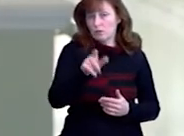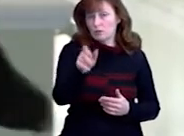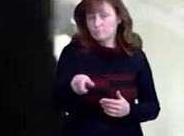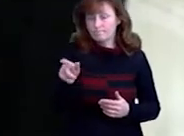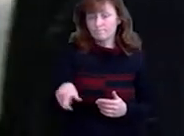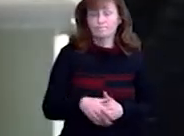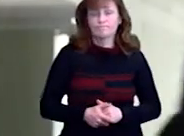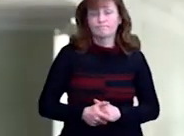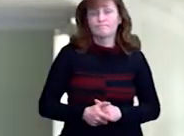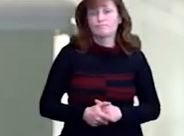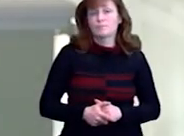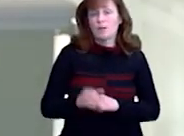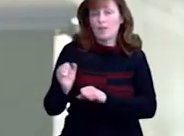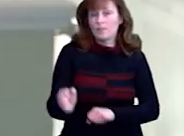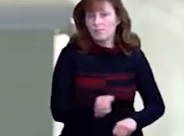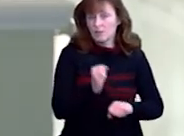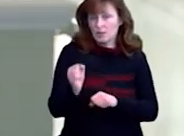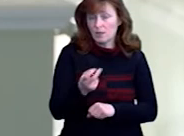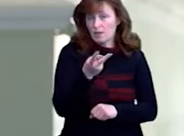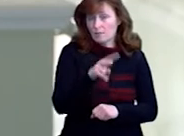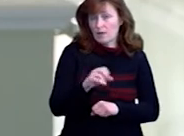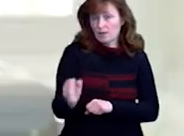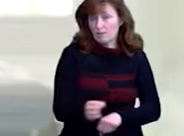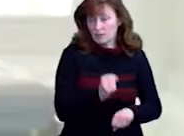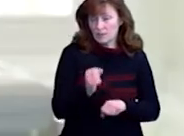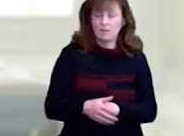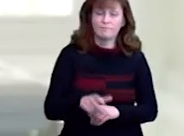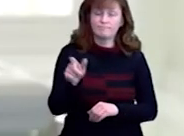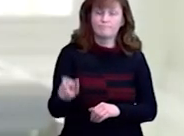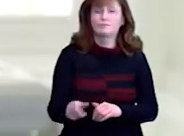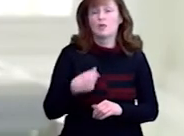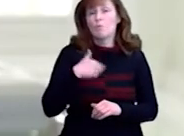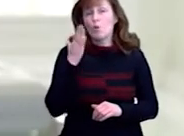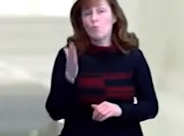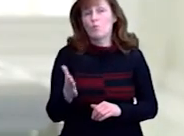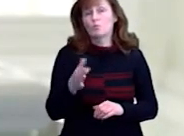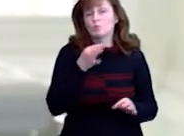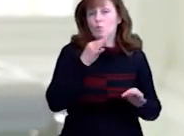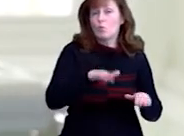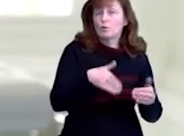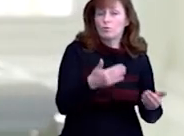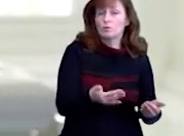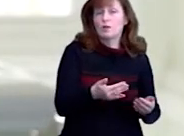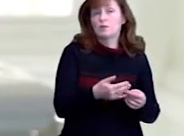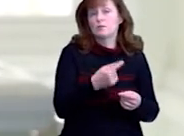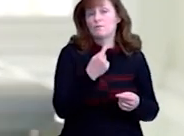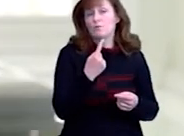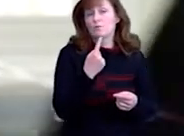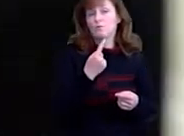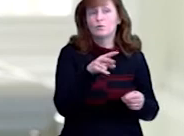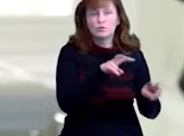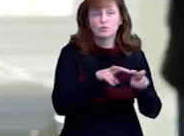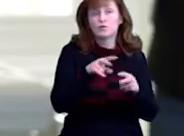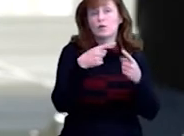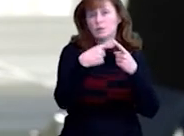двірники, два двірники в навчальному закладі. Ми будемо пропонувати їм всім роботу по